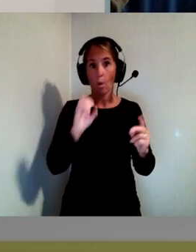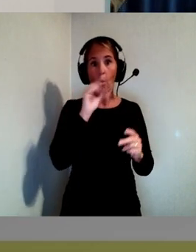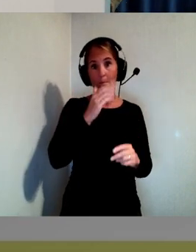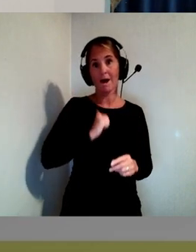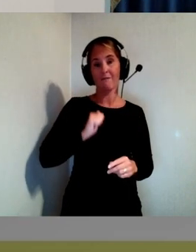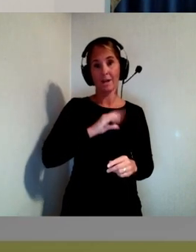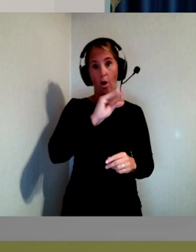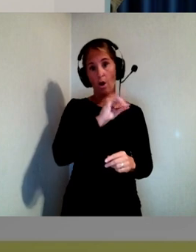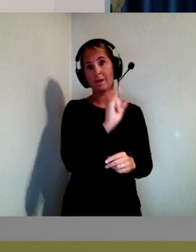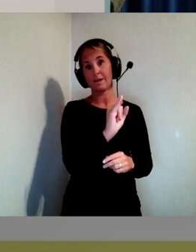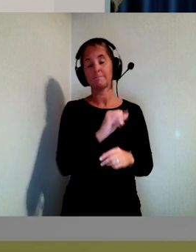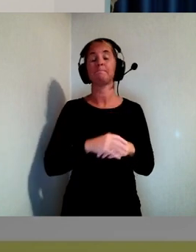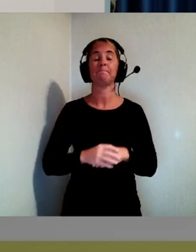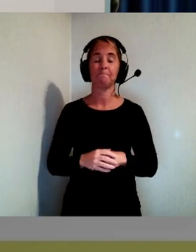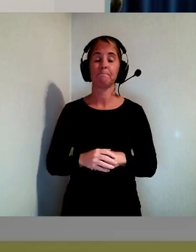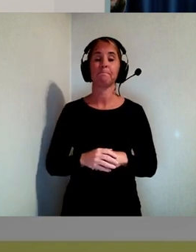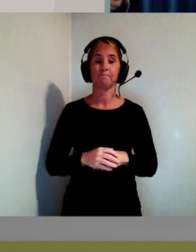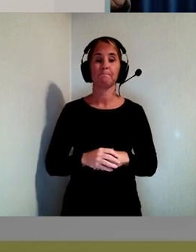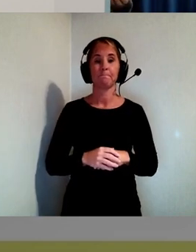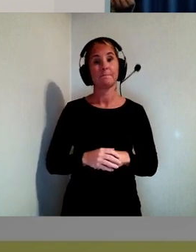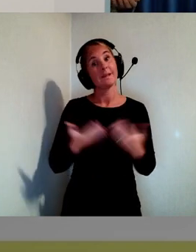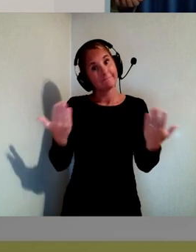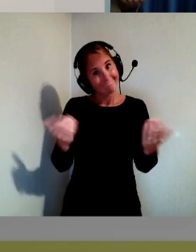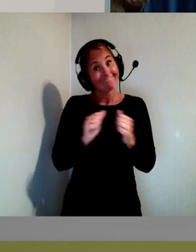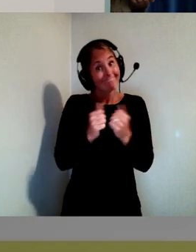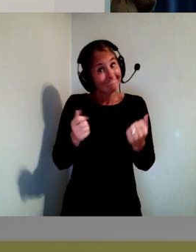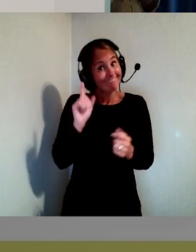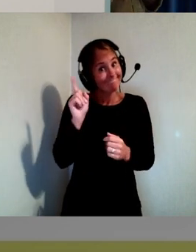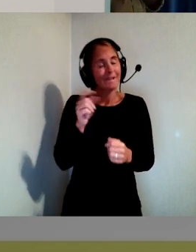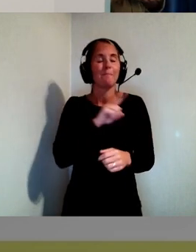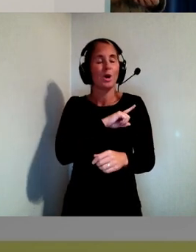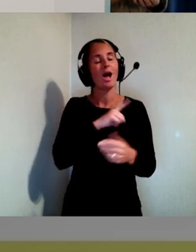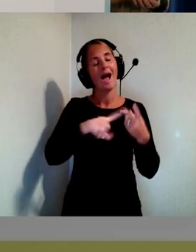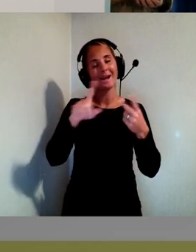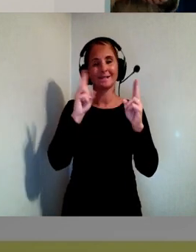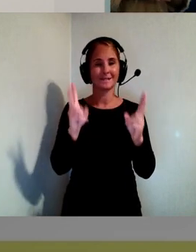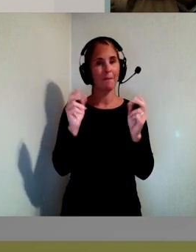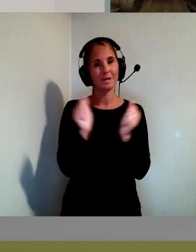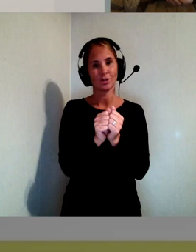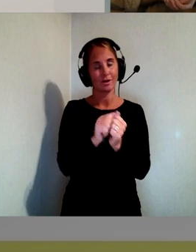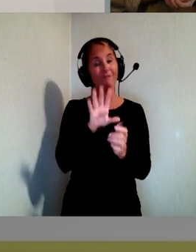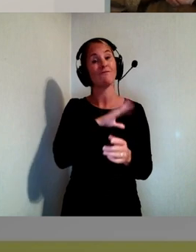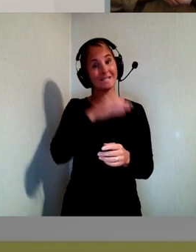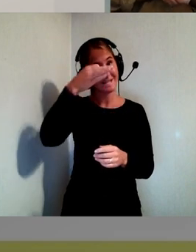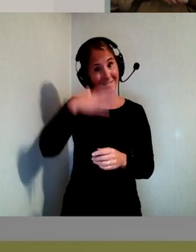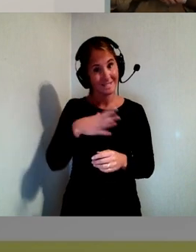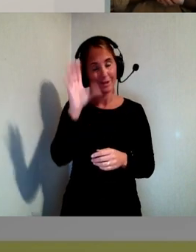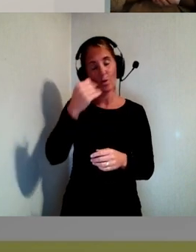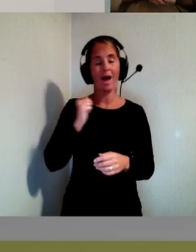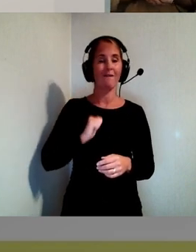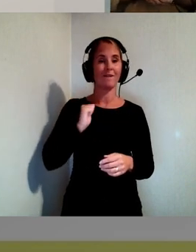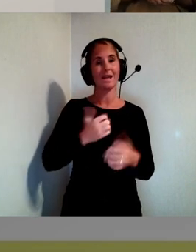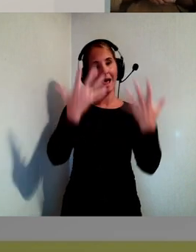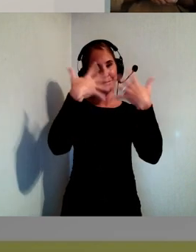Men som med mycket annat så finns ju en del risker när man använder sig av automatiserade verktyg.